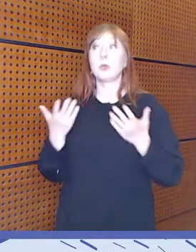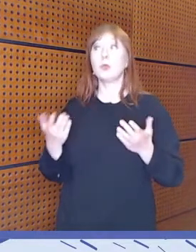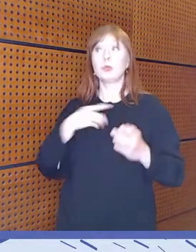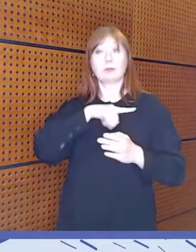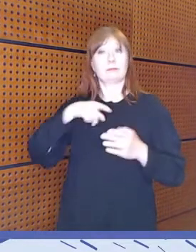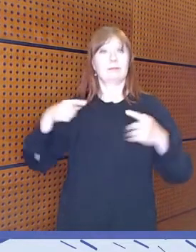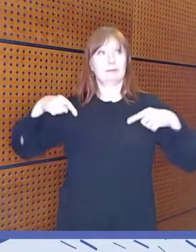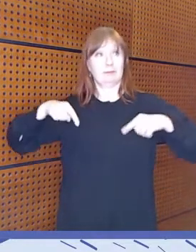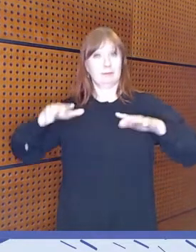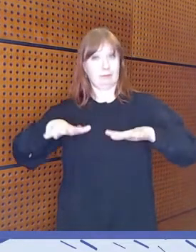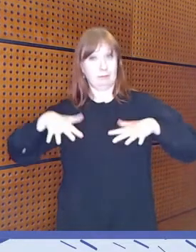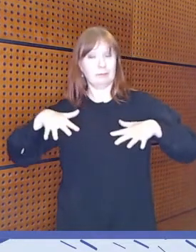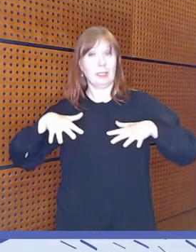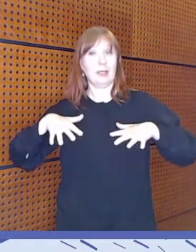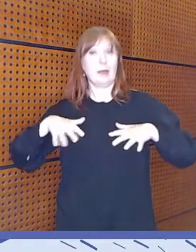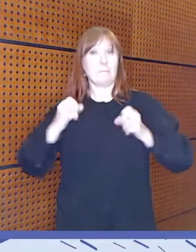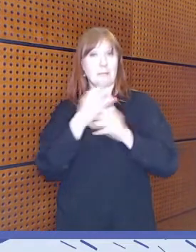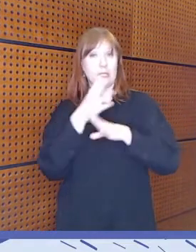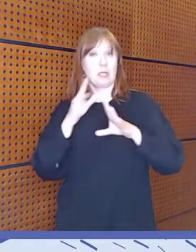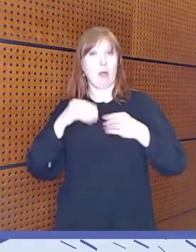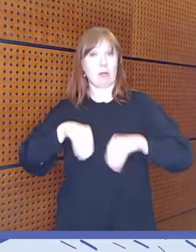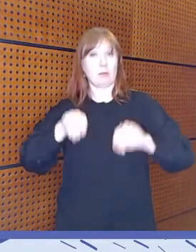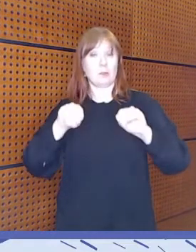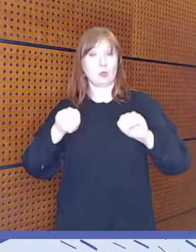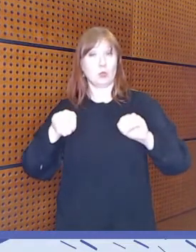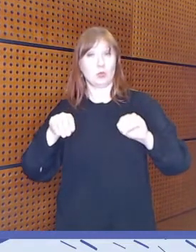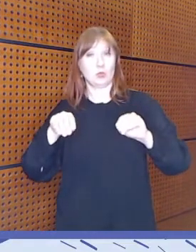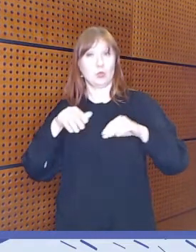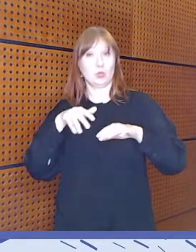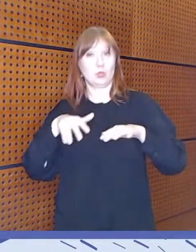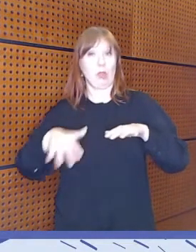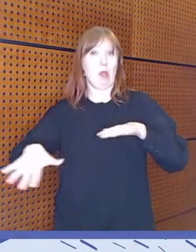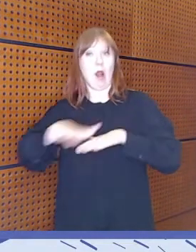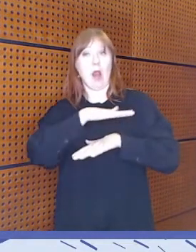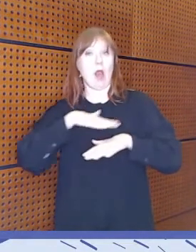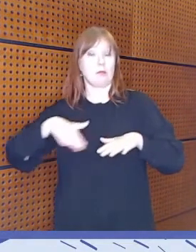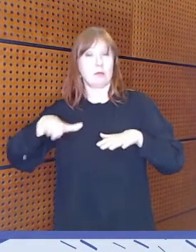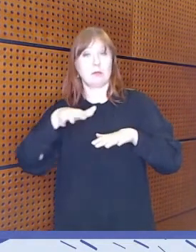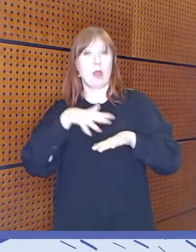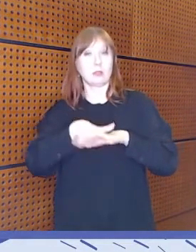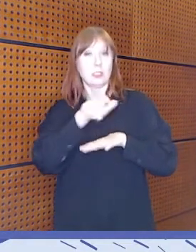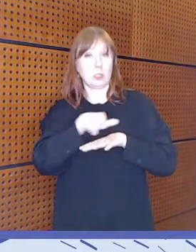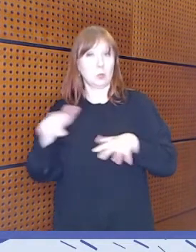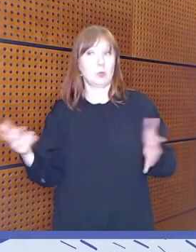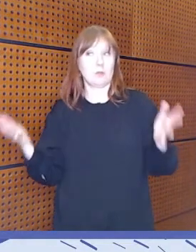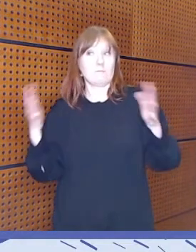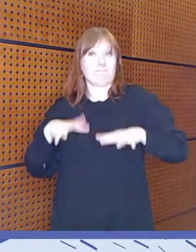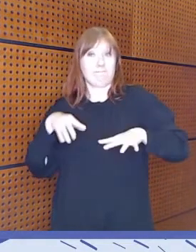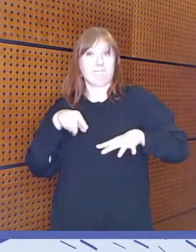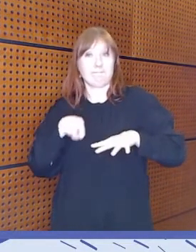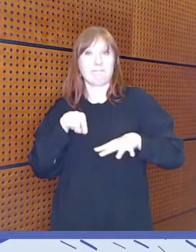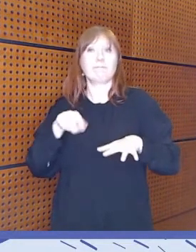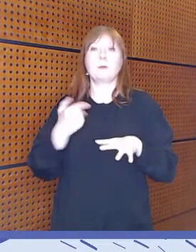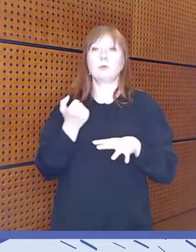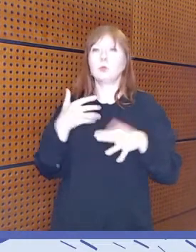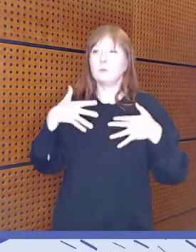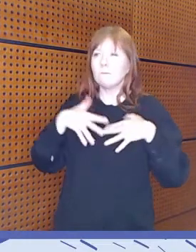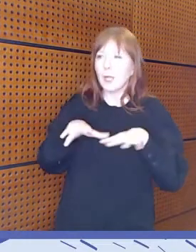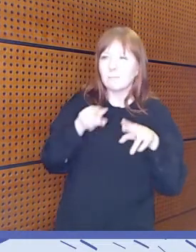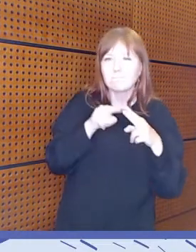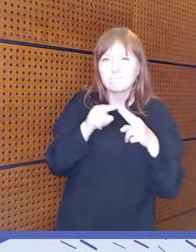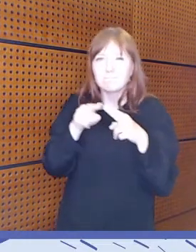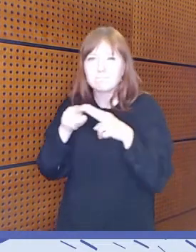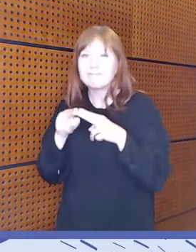tässä mediakasvatusalan asiantuntijoita, sekin on tosi tärkeää. Ja me pystytään täällä verkostoitumaan ja sen takia te olettekin